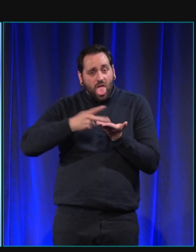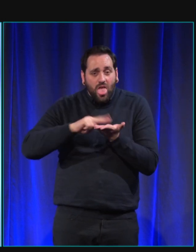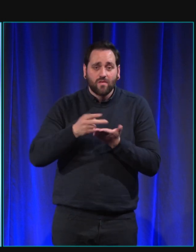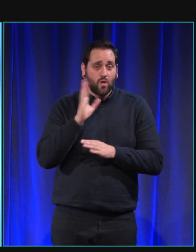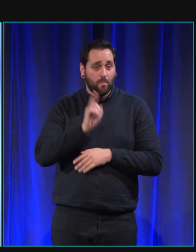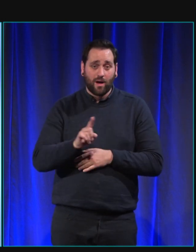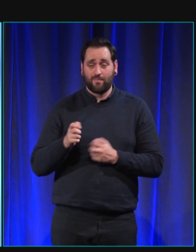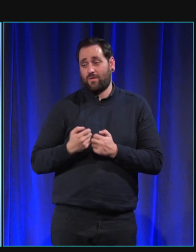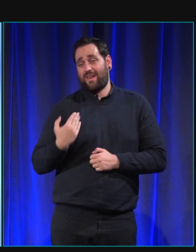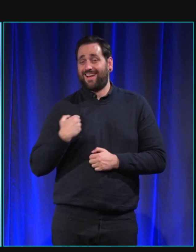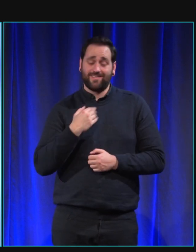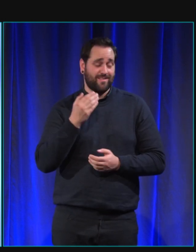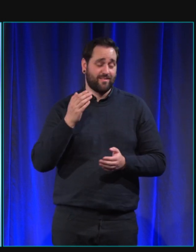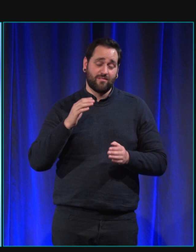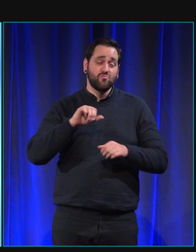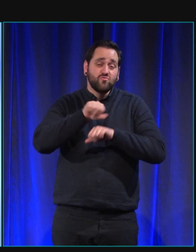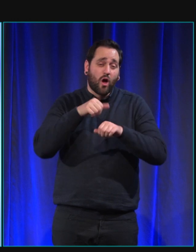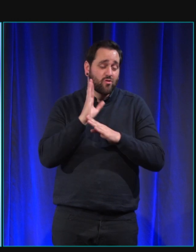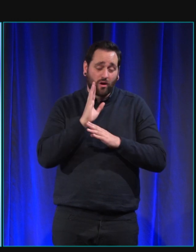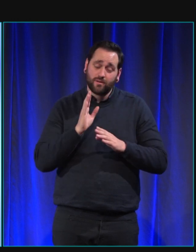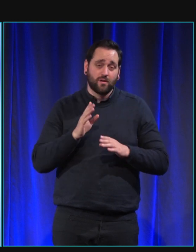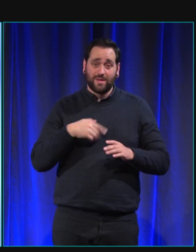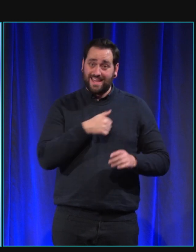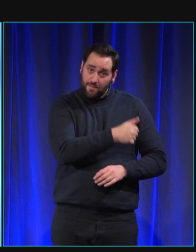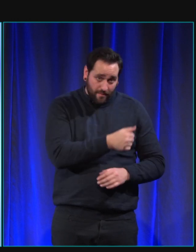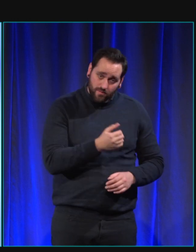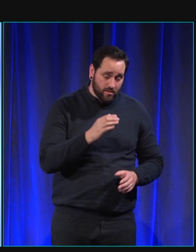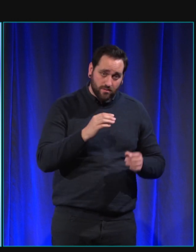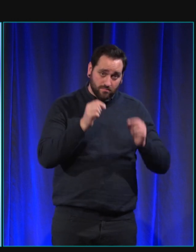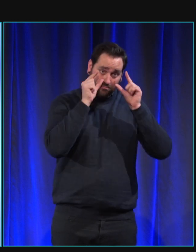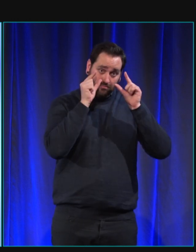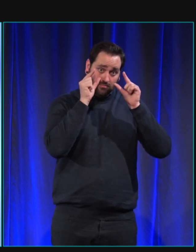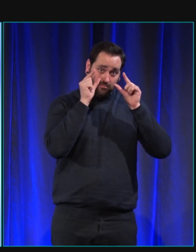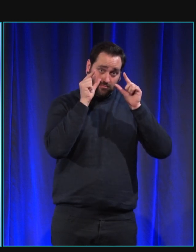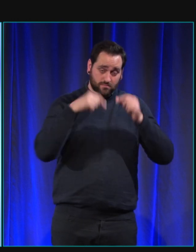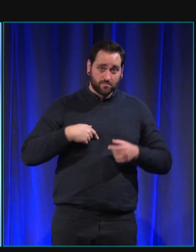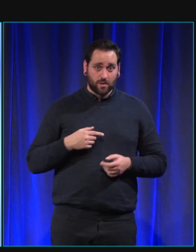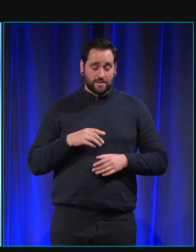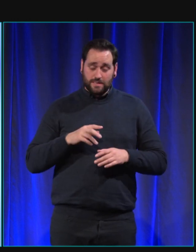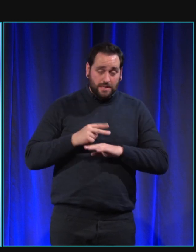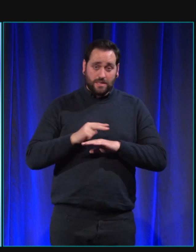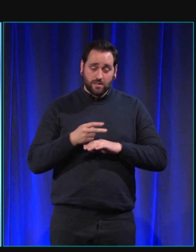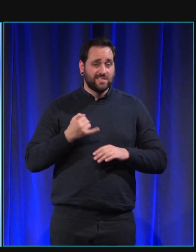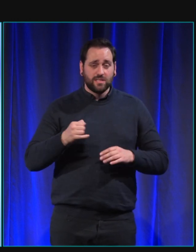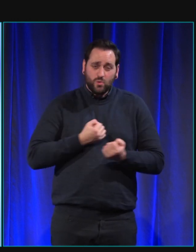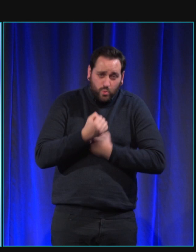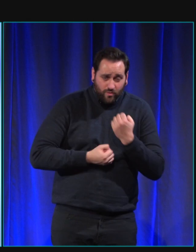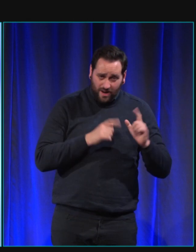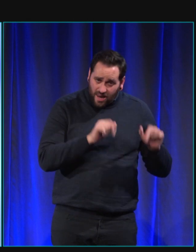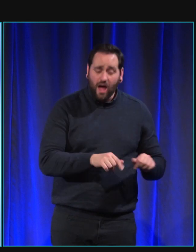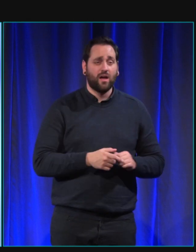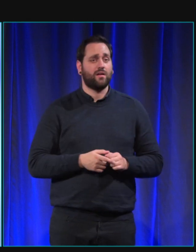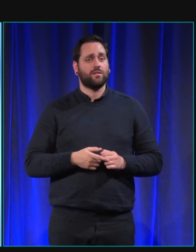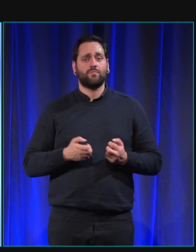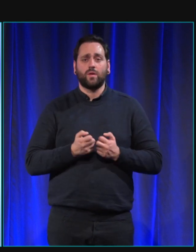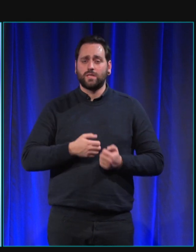elle n'arrêtera pas la veille tant que je ne dors pas si je souffre si je ne pas bien si elle est là il suffit que je dise j'ai mal pour